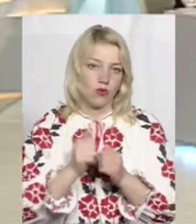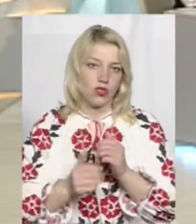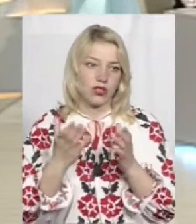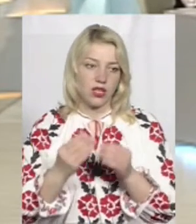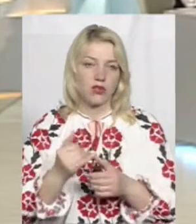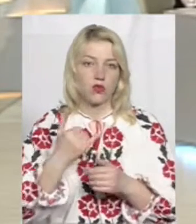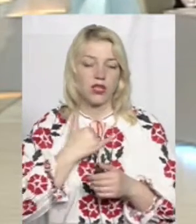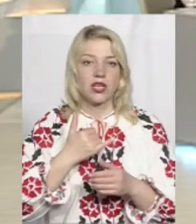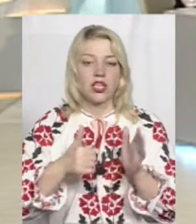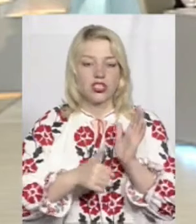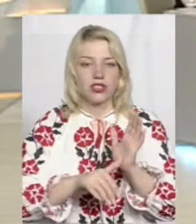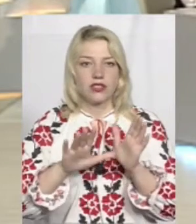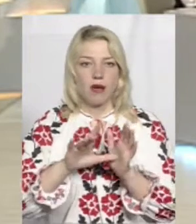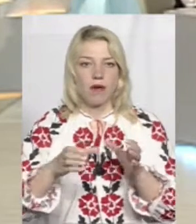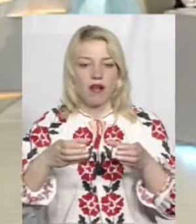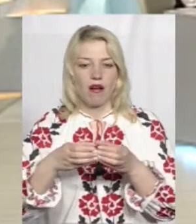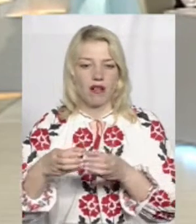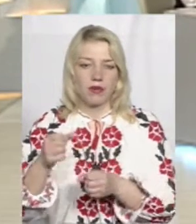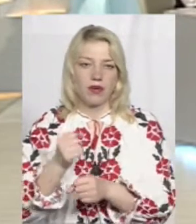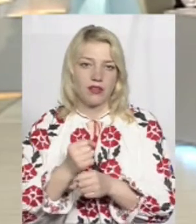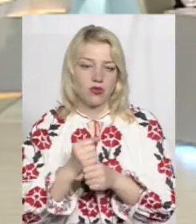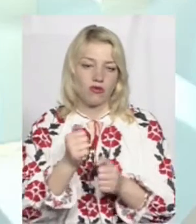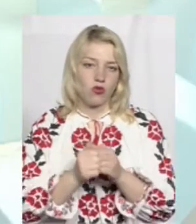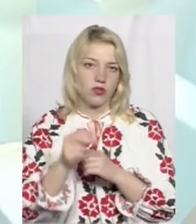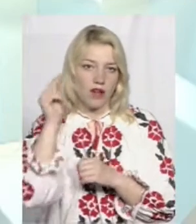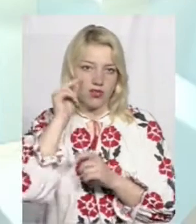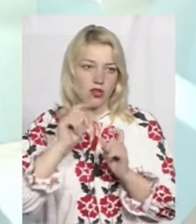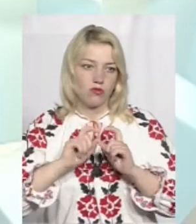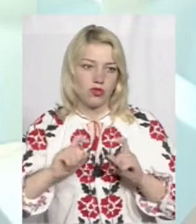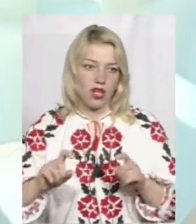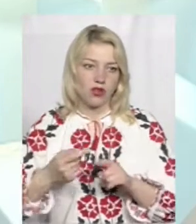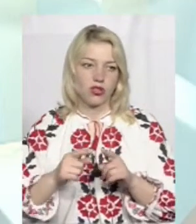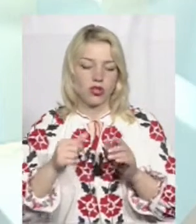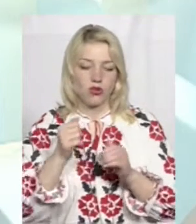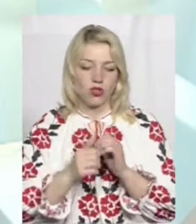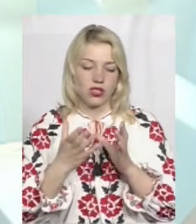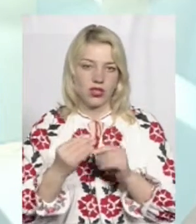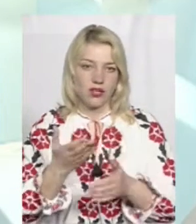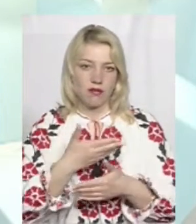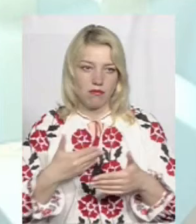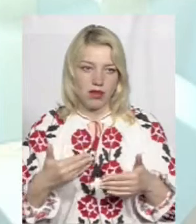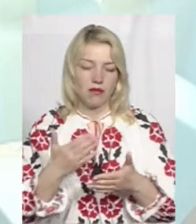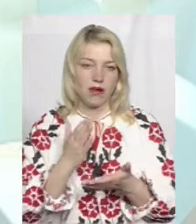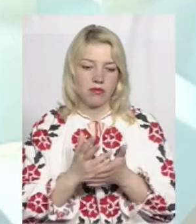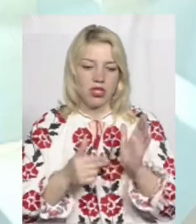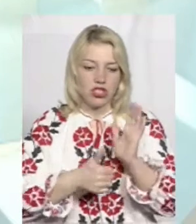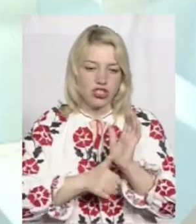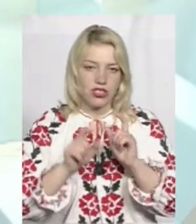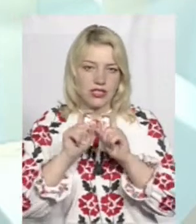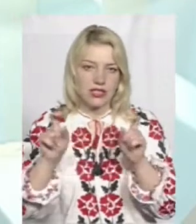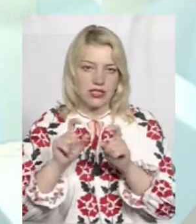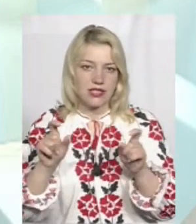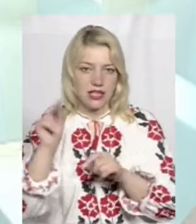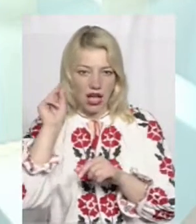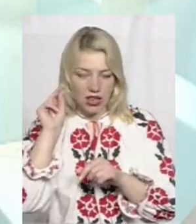наші шість бригад працюють в кожному навчальному заході, тобто кожного дня ми накриваємо по шість заходів. До